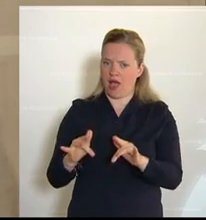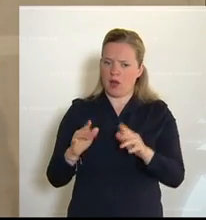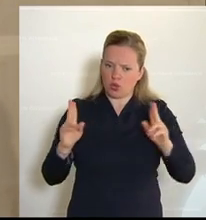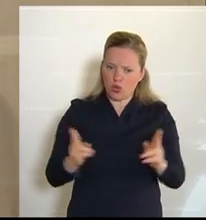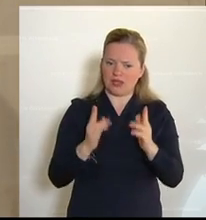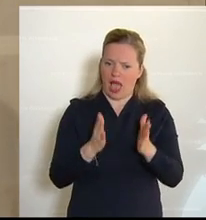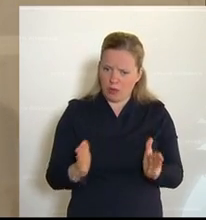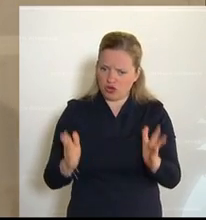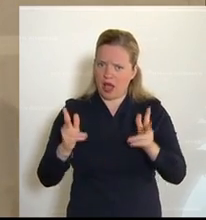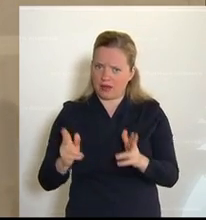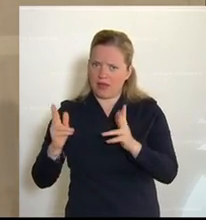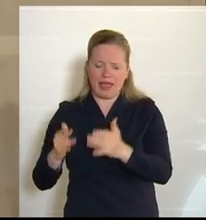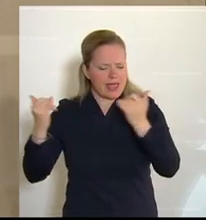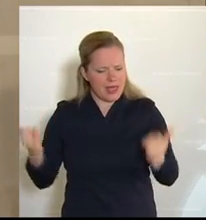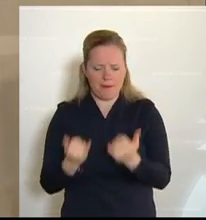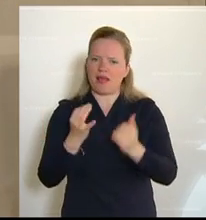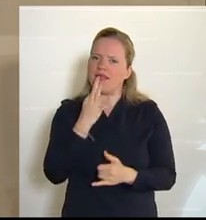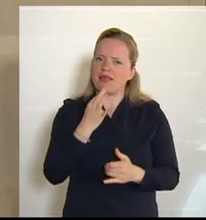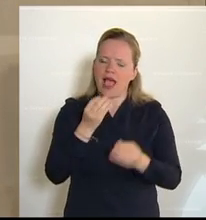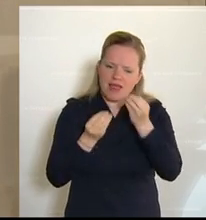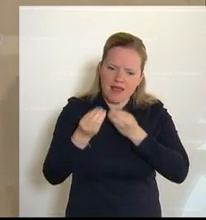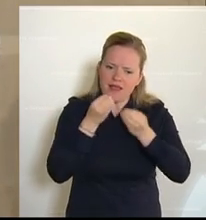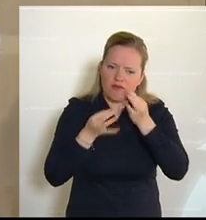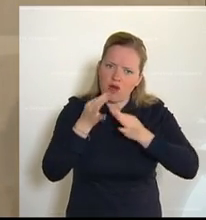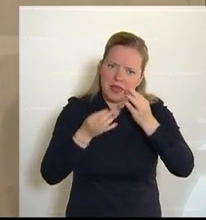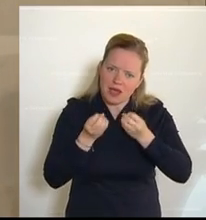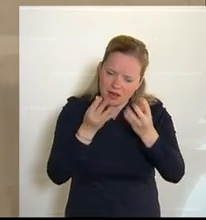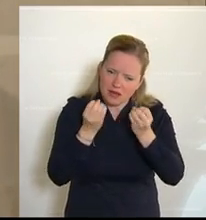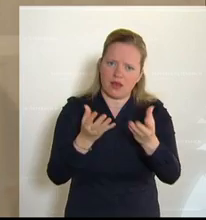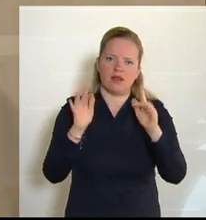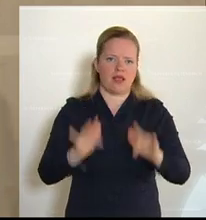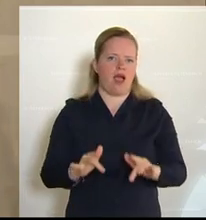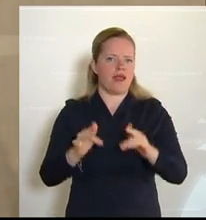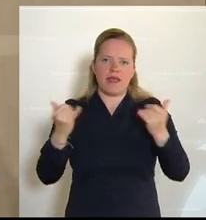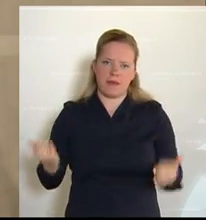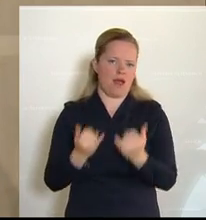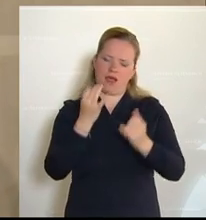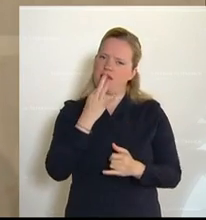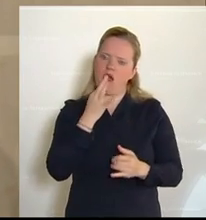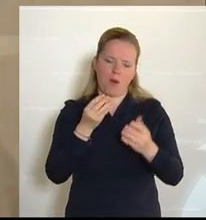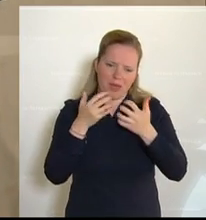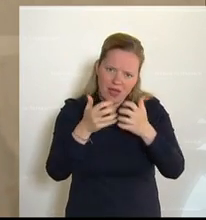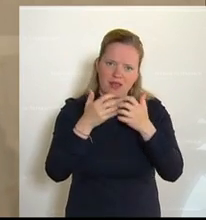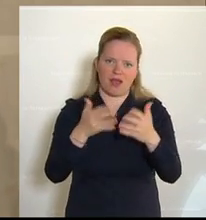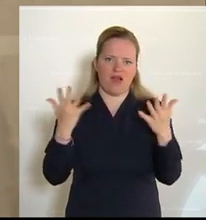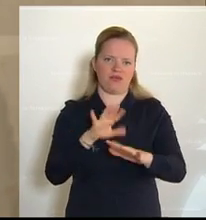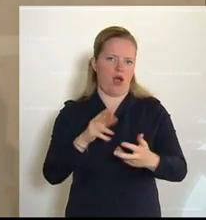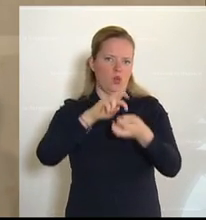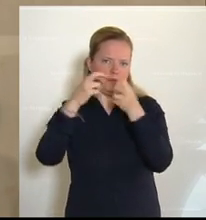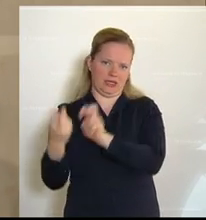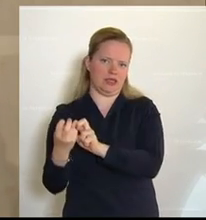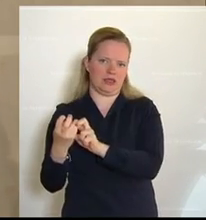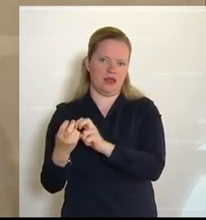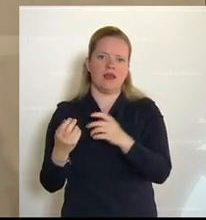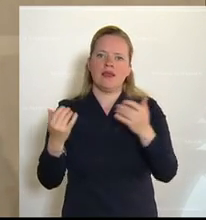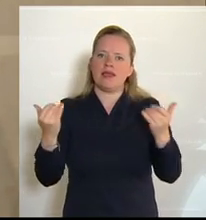immer im Detail informiert, was sie vorhat und was letztlich dann auch umgesetzt wurde. Und über alles gesagt kann man